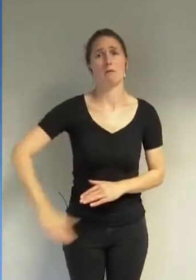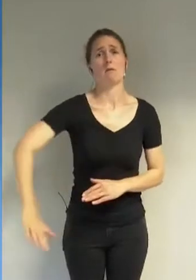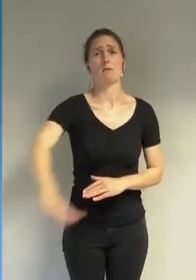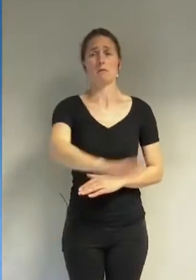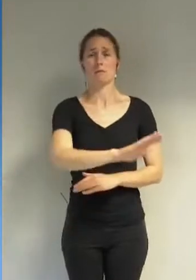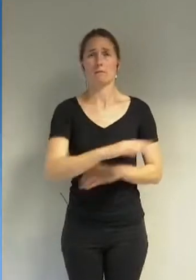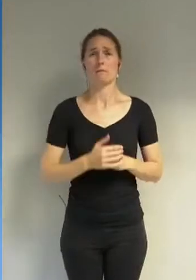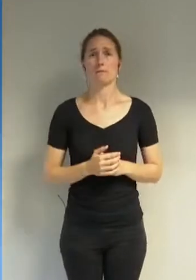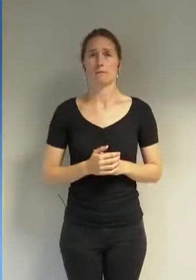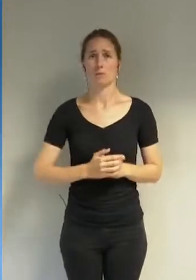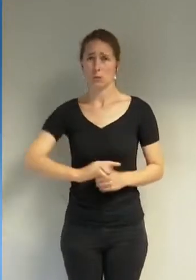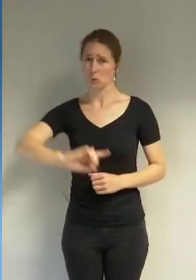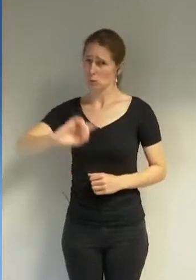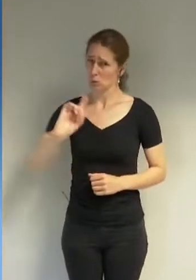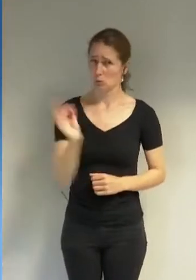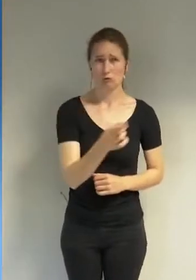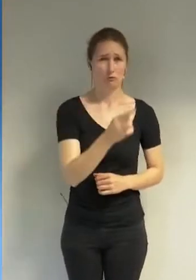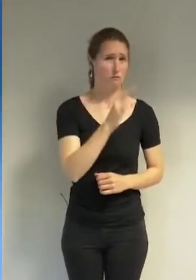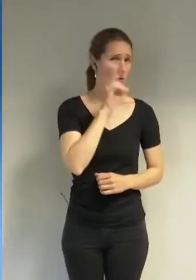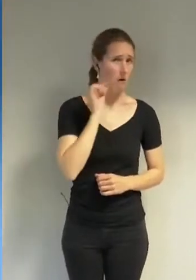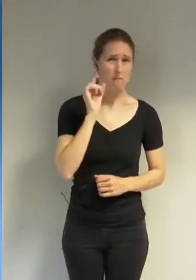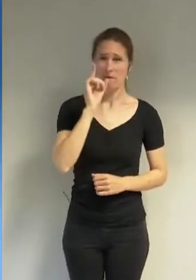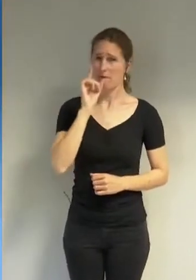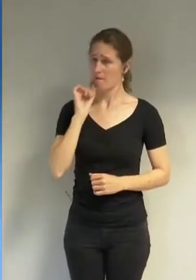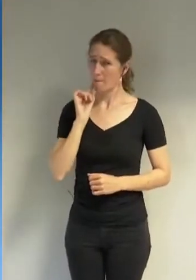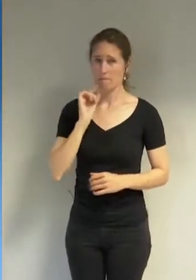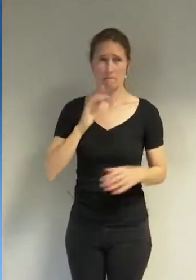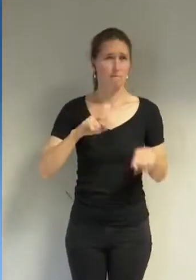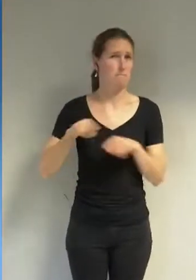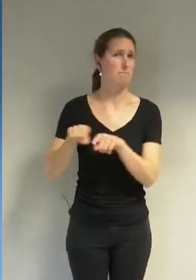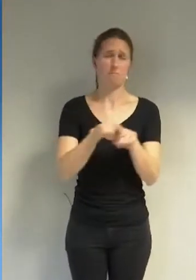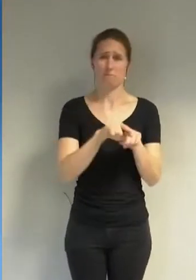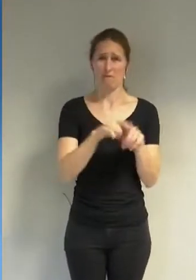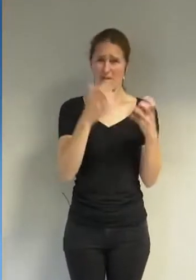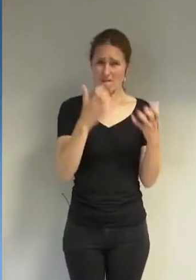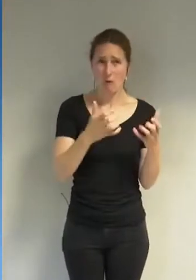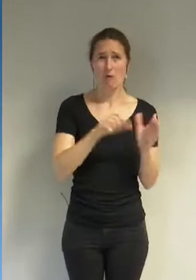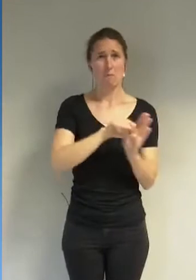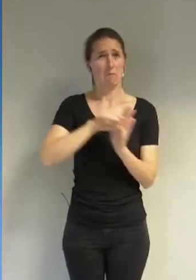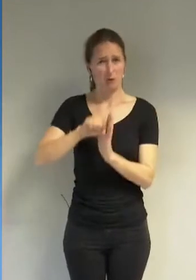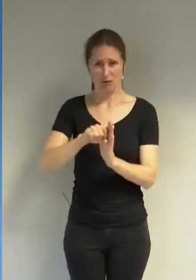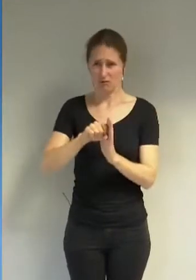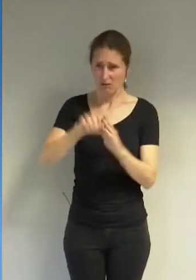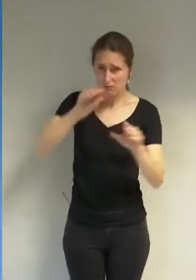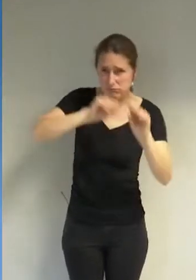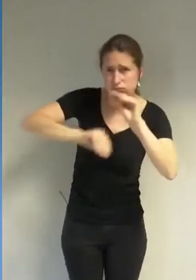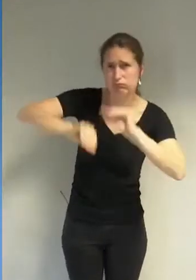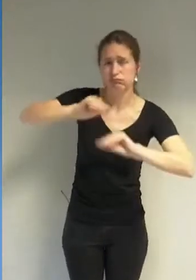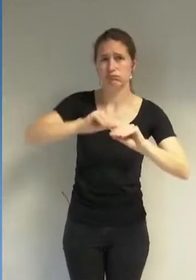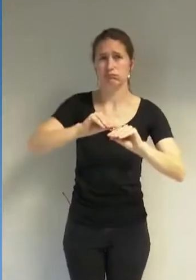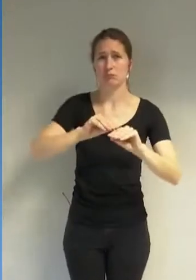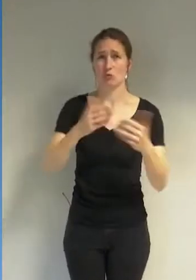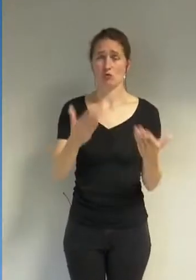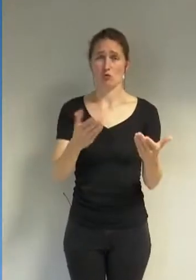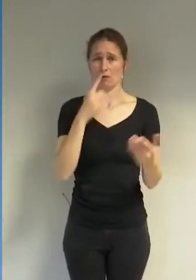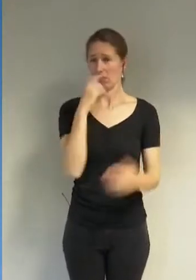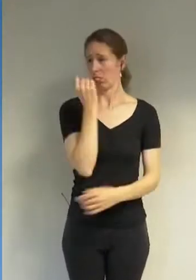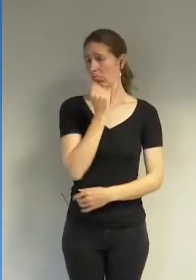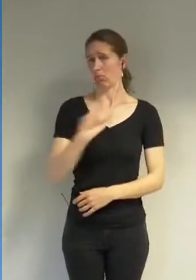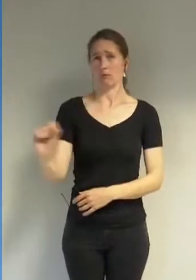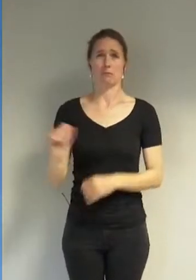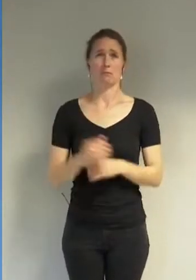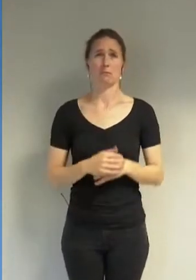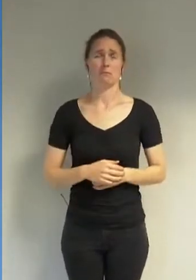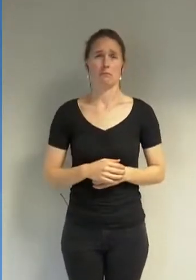Toutes et tous aimeraient que vous traitez les sujets essentiels pour eux qui aujourd'hui ne sont pas traités avec l